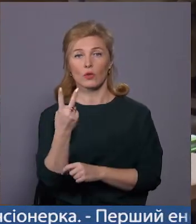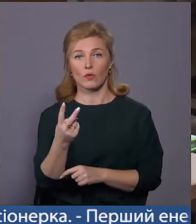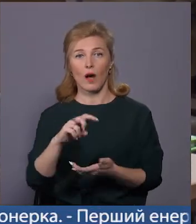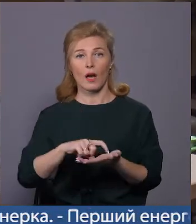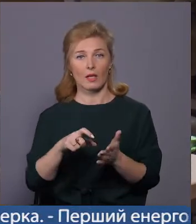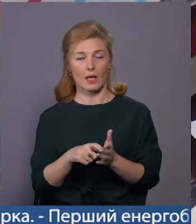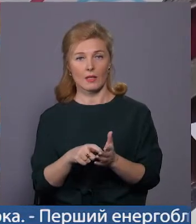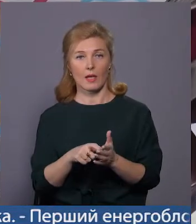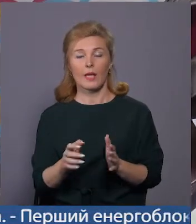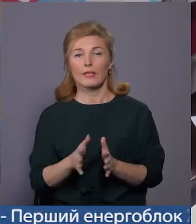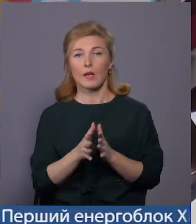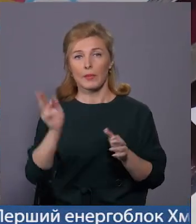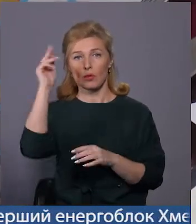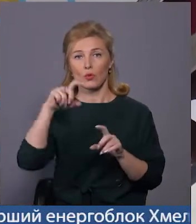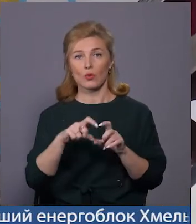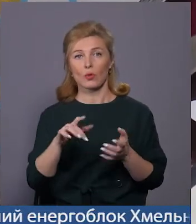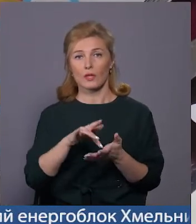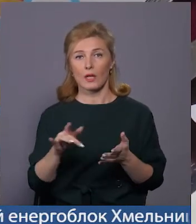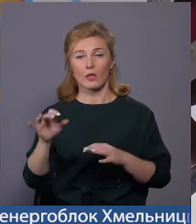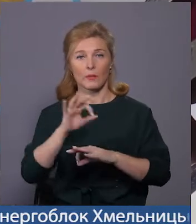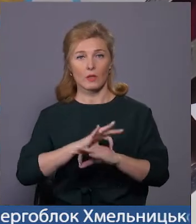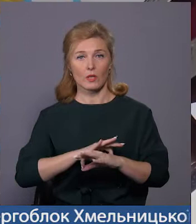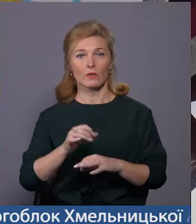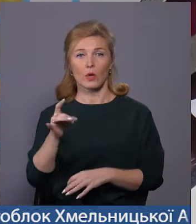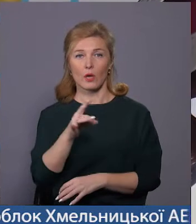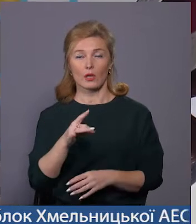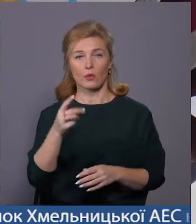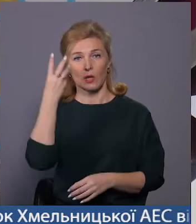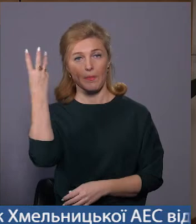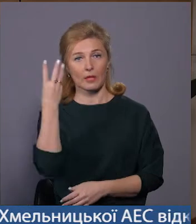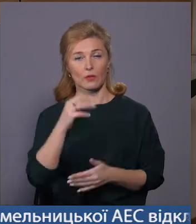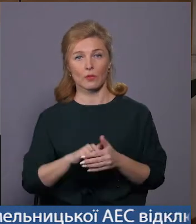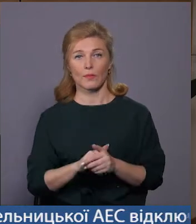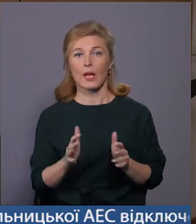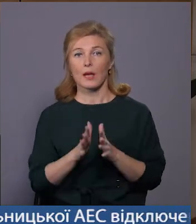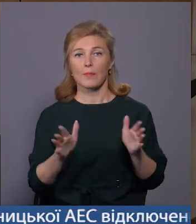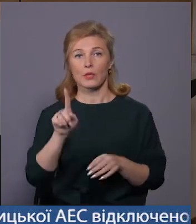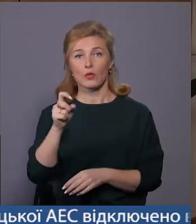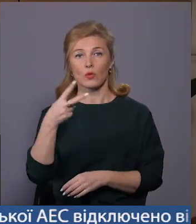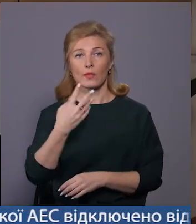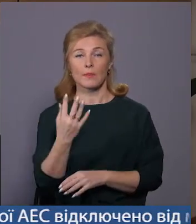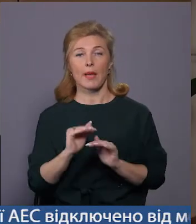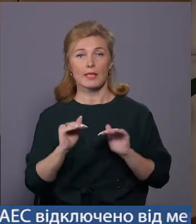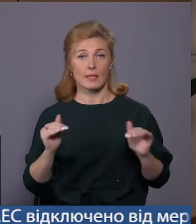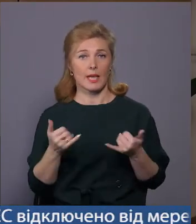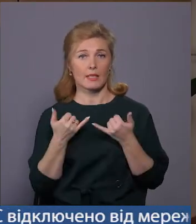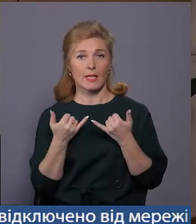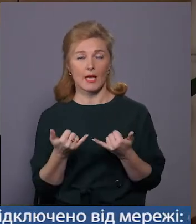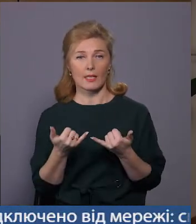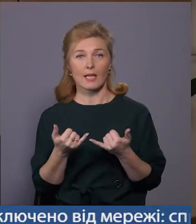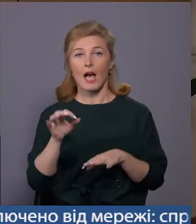громади. Найбільше у школах в Центральному та Південно-Західному мікрорайонах Хмельницького. Більше 125 діток зараз